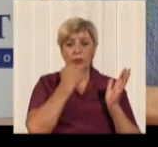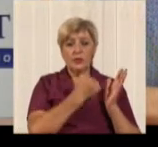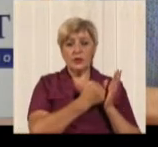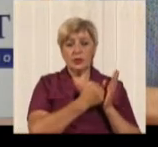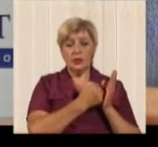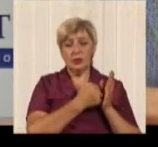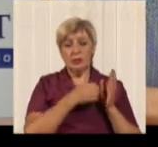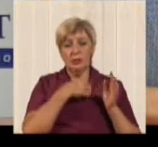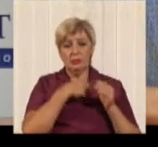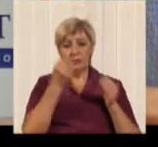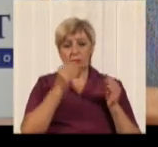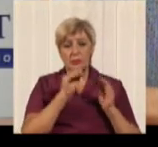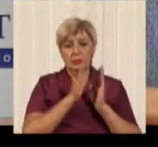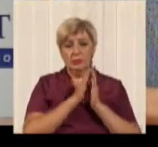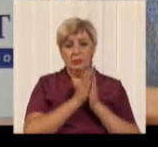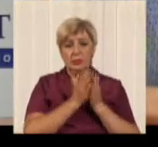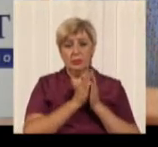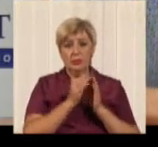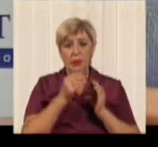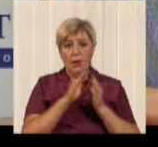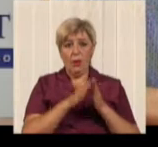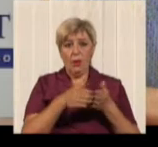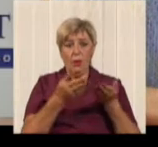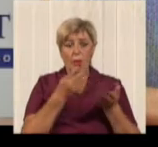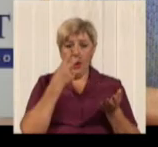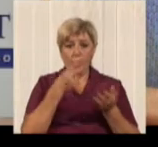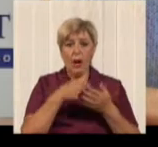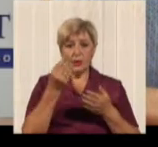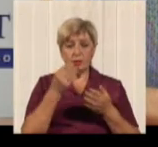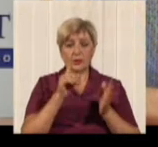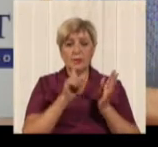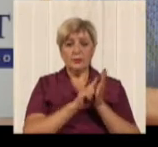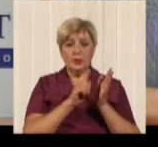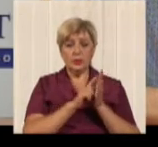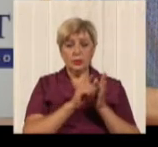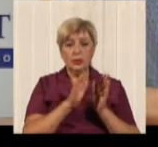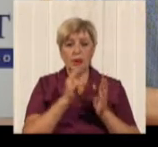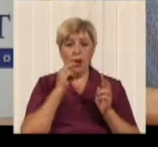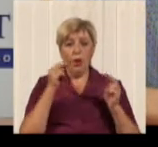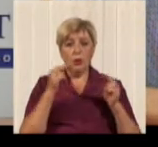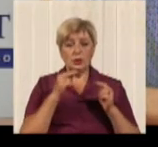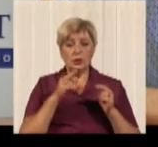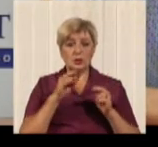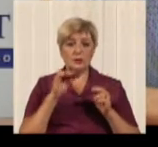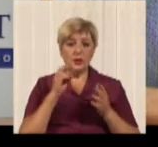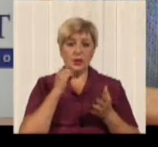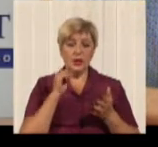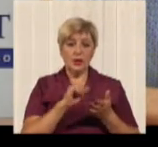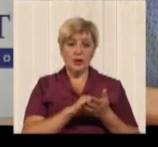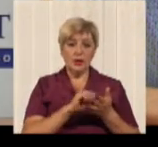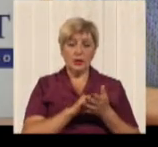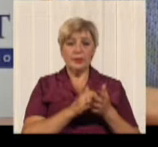категорію. Тобто, потрібно кондуктору чи контролеру чи водителю, якщо він їздить без кондуктора,